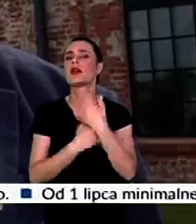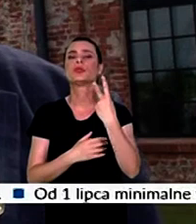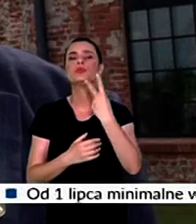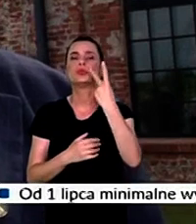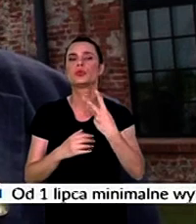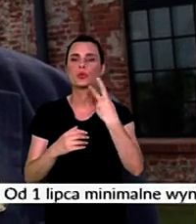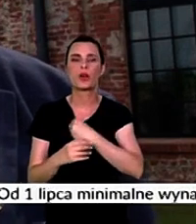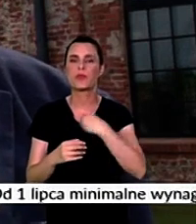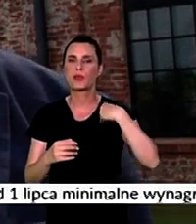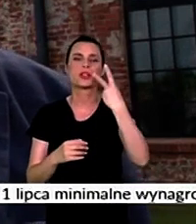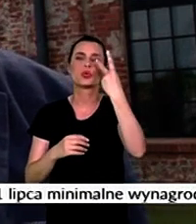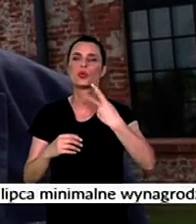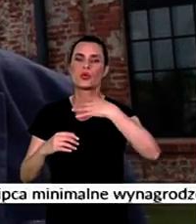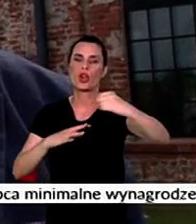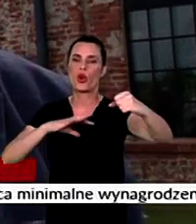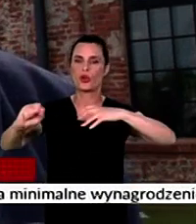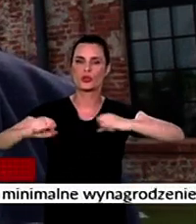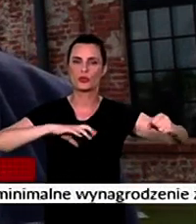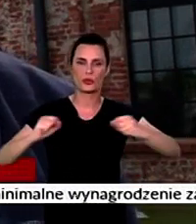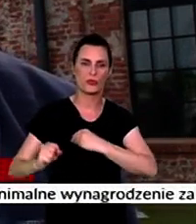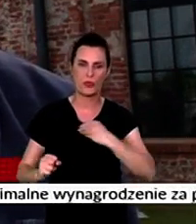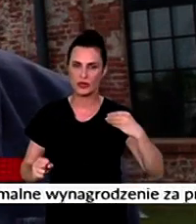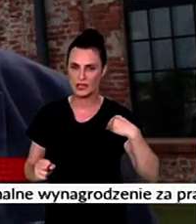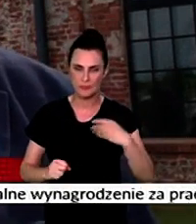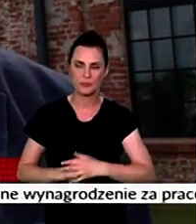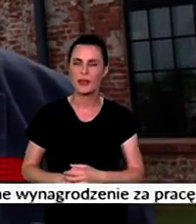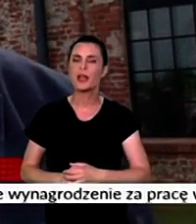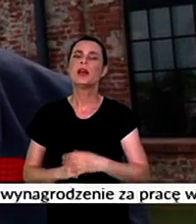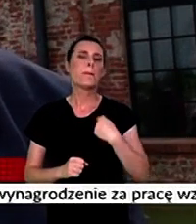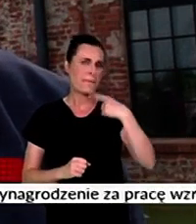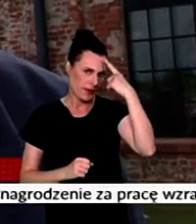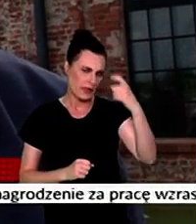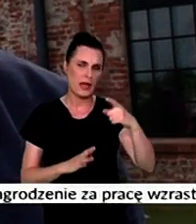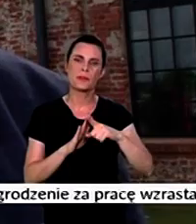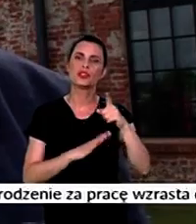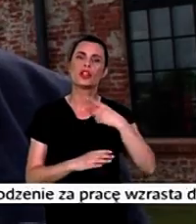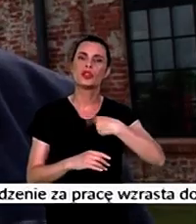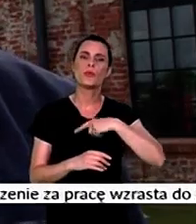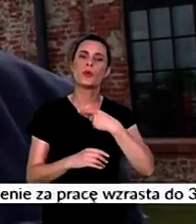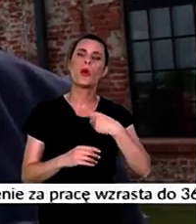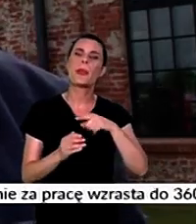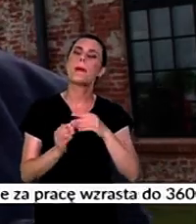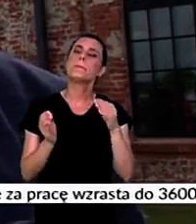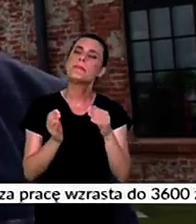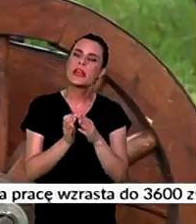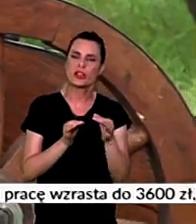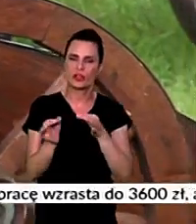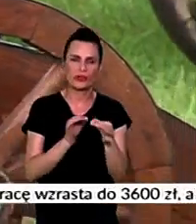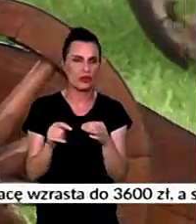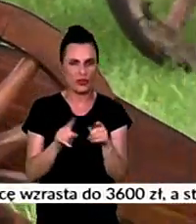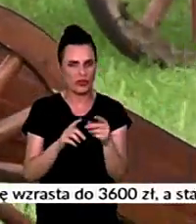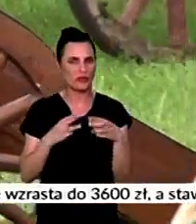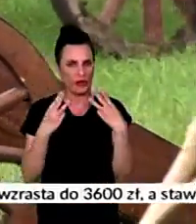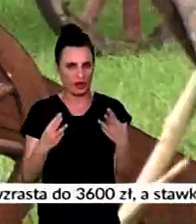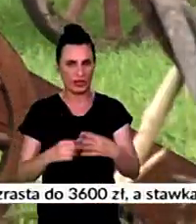Pamiętajmy o bitwach, które się toczyły na terenie naszych małych ojczyzn, bo te wielkie często znamy, te mniejsze też są ważne.